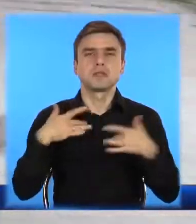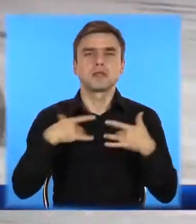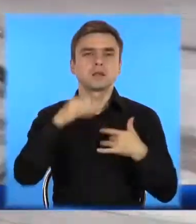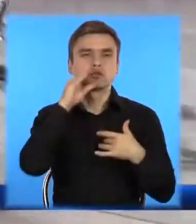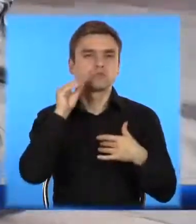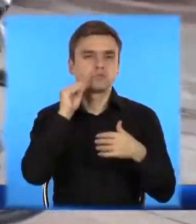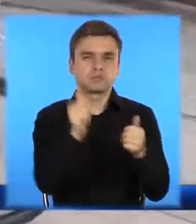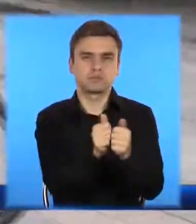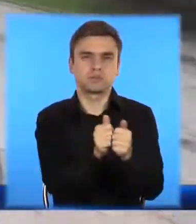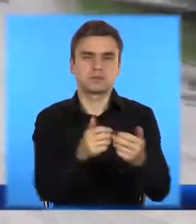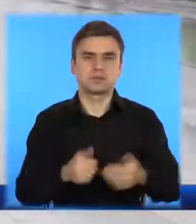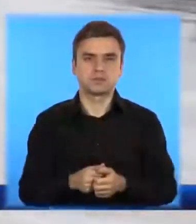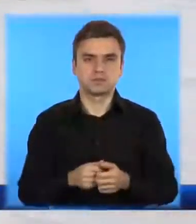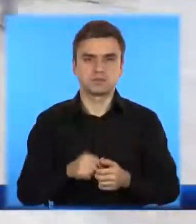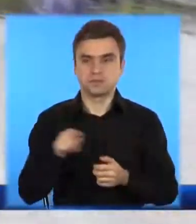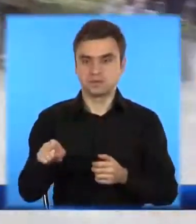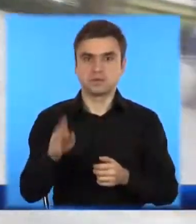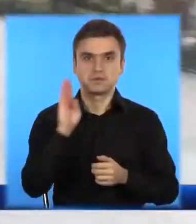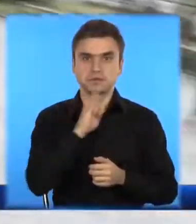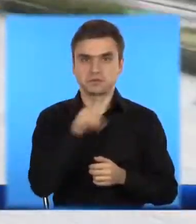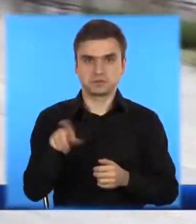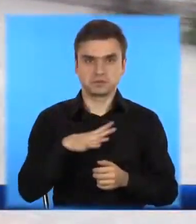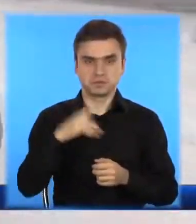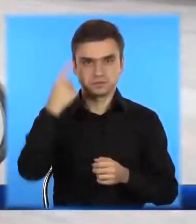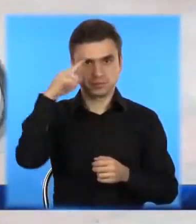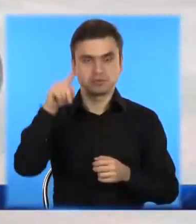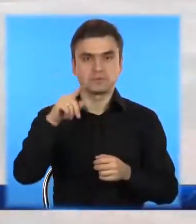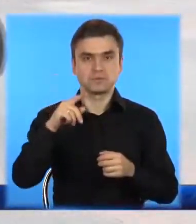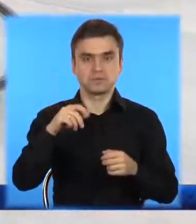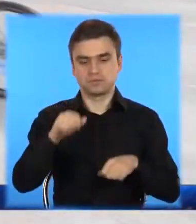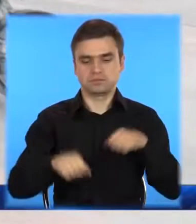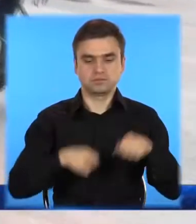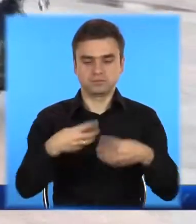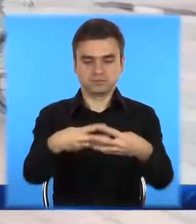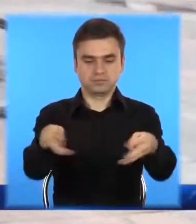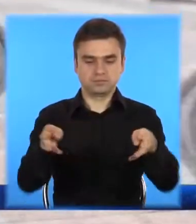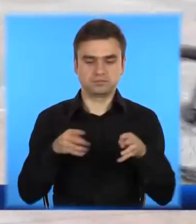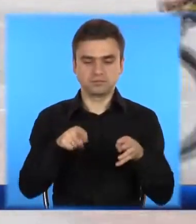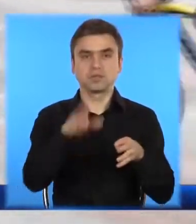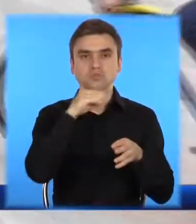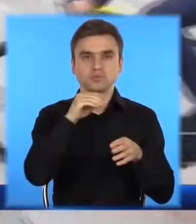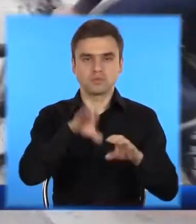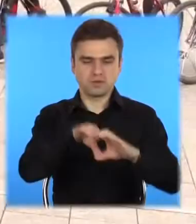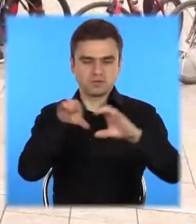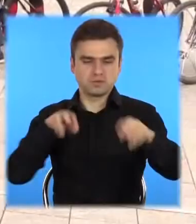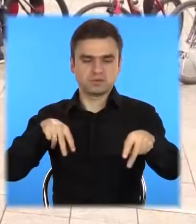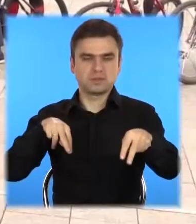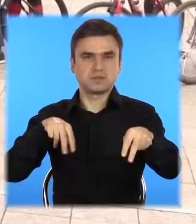у стильній кроватці метелику, а Криворізькі подружжя приїхали на саморобному двомісному велосипеді.